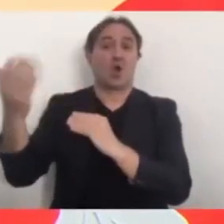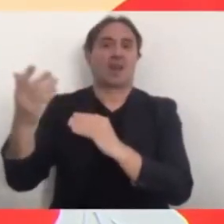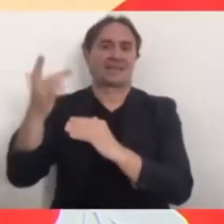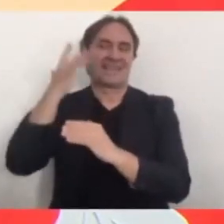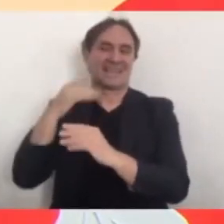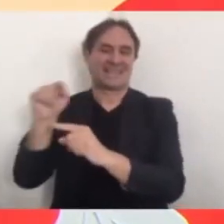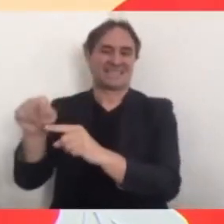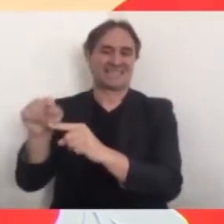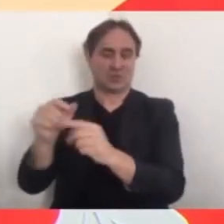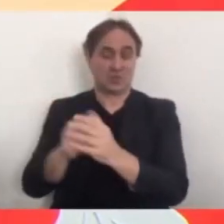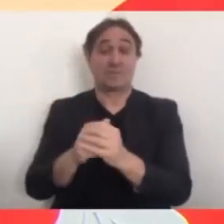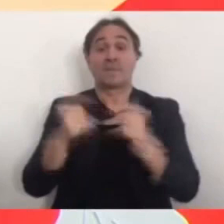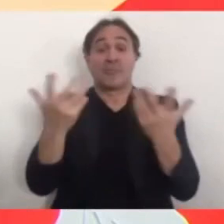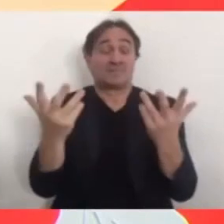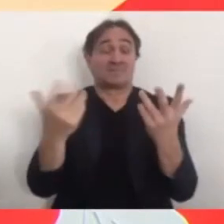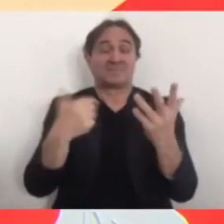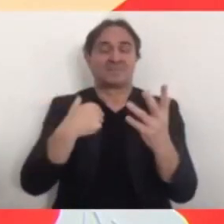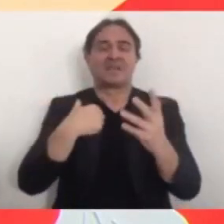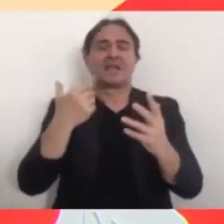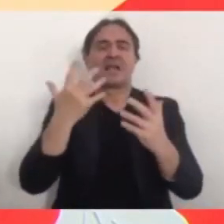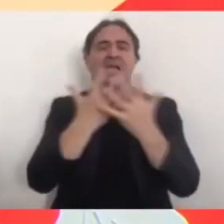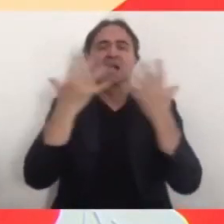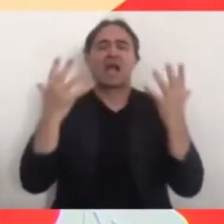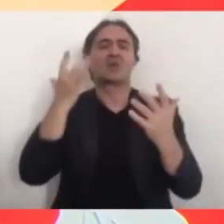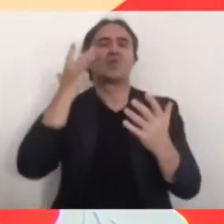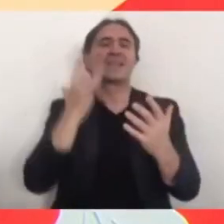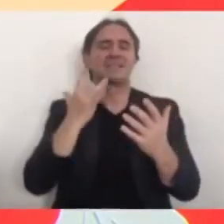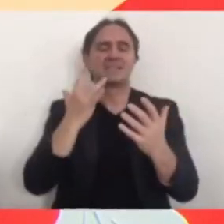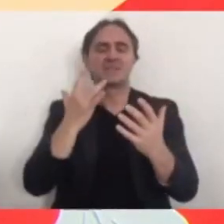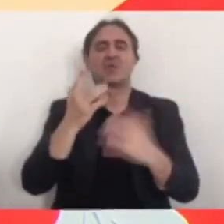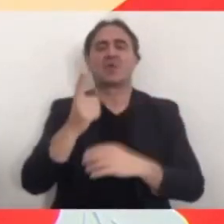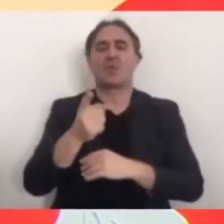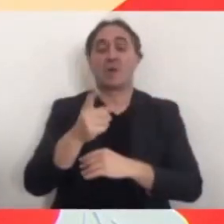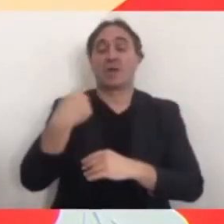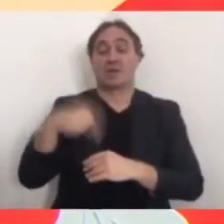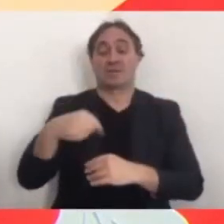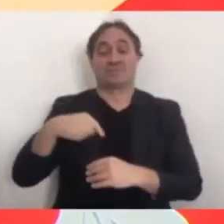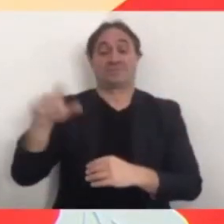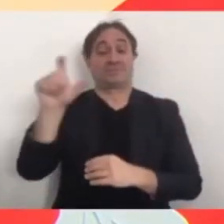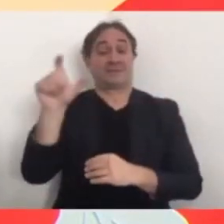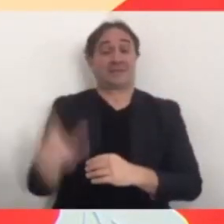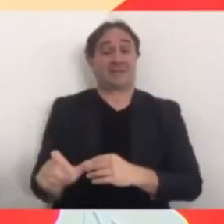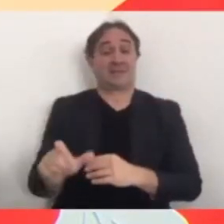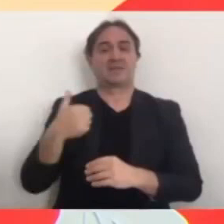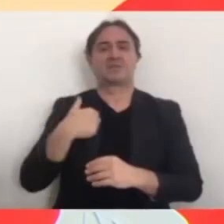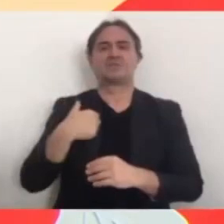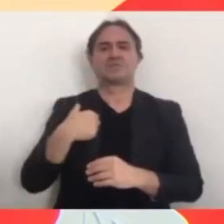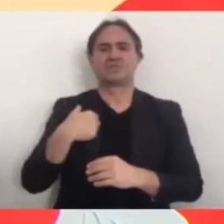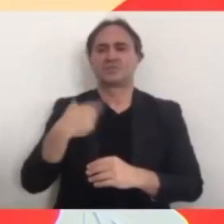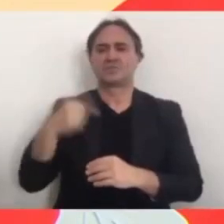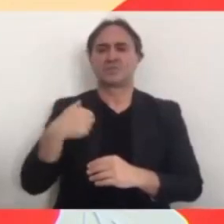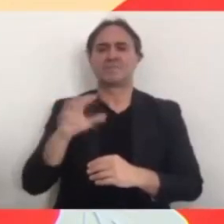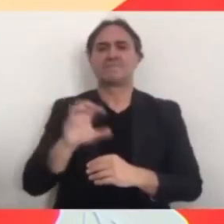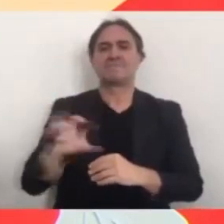chiaro che anche nel nostro Paese, pur sottolineando opportunamente il Ministro, quanto